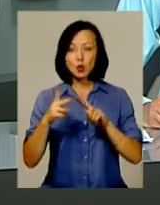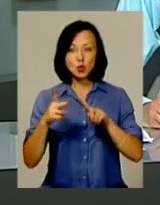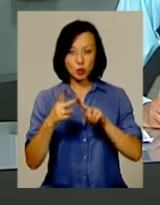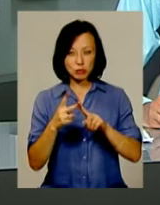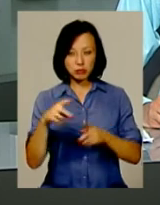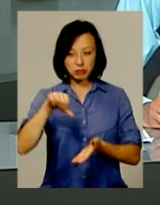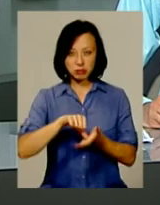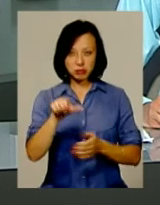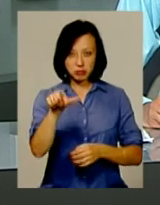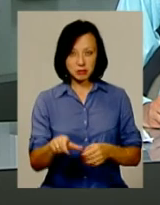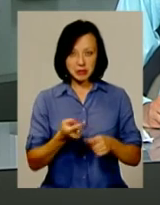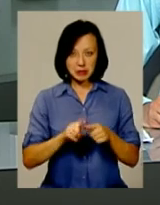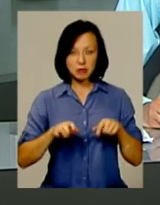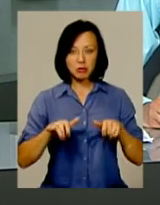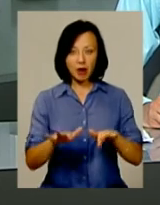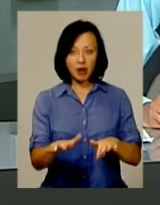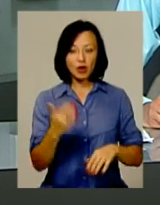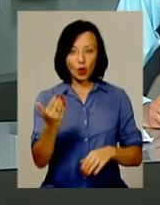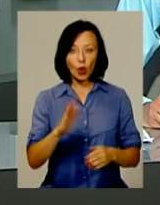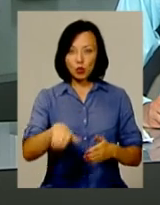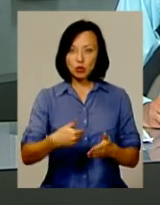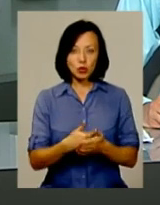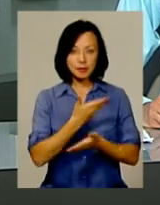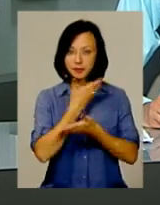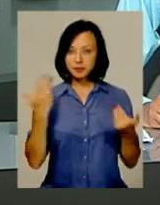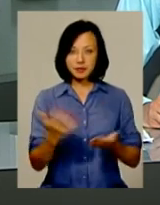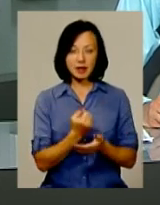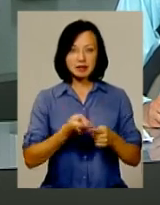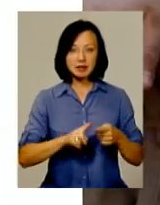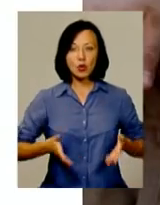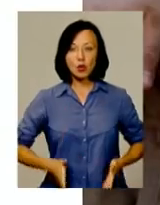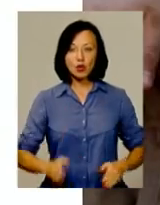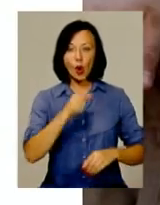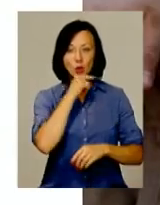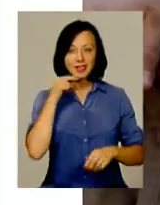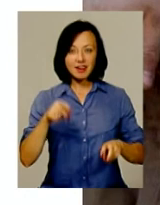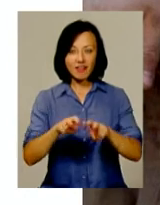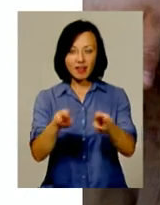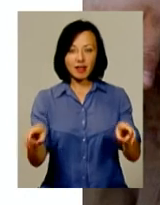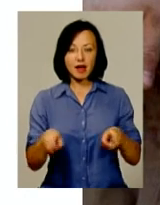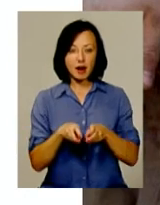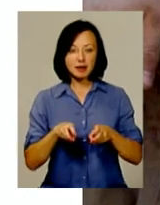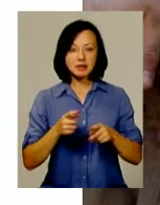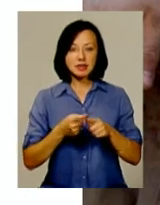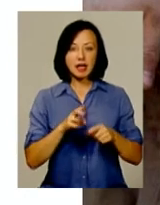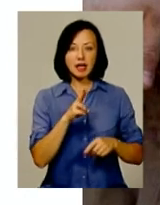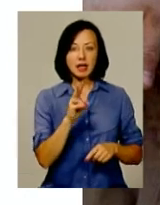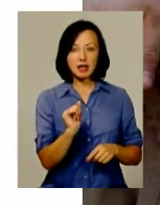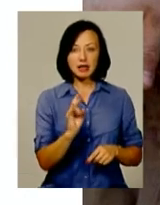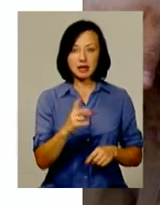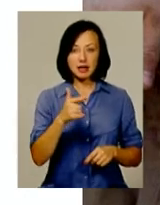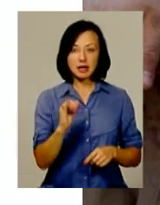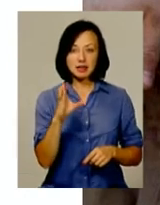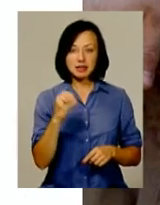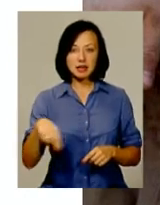підозрюваного у справі Блаблакар, його і досі не знайшли. Це уродженець Російської Федерації Кінгісеп Луан Миколаєвич,